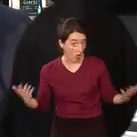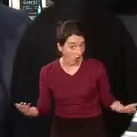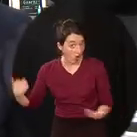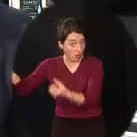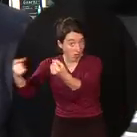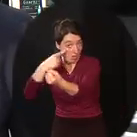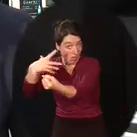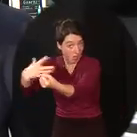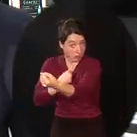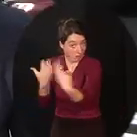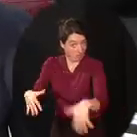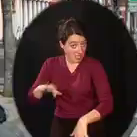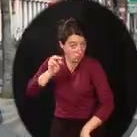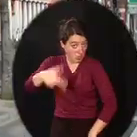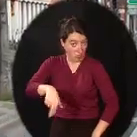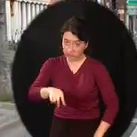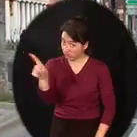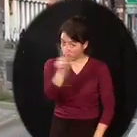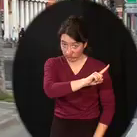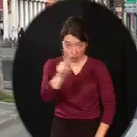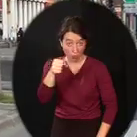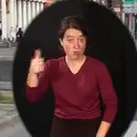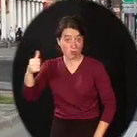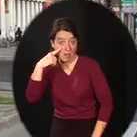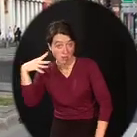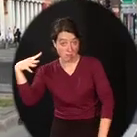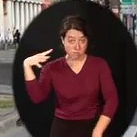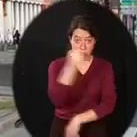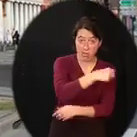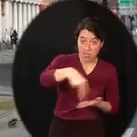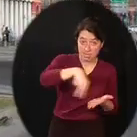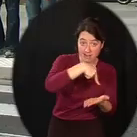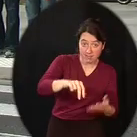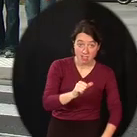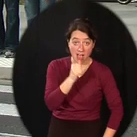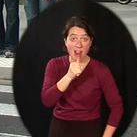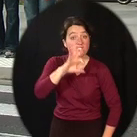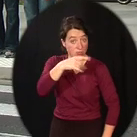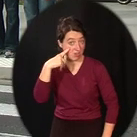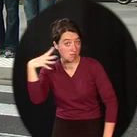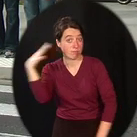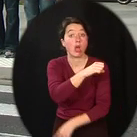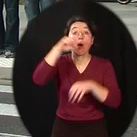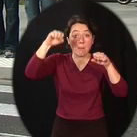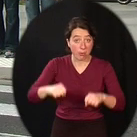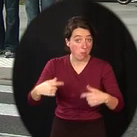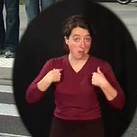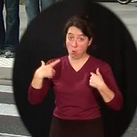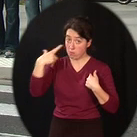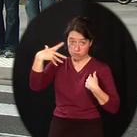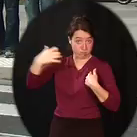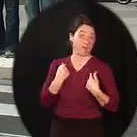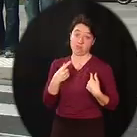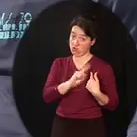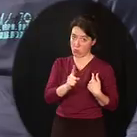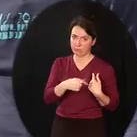Alors, est-ce que le conducteur m'a vu ? Eh bien non, il a vu Aladji et Delphine, mais pas moi. Pour vous, c'est pareil. Le conducteur